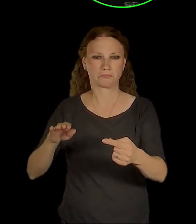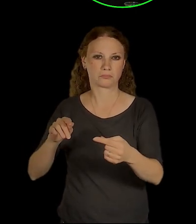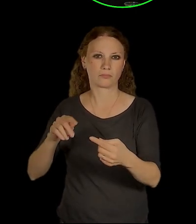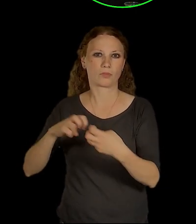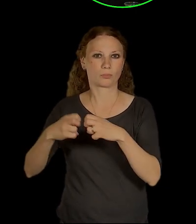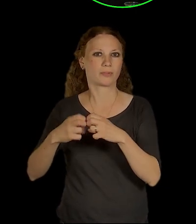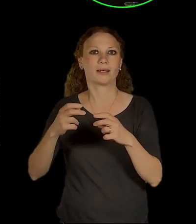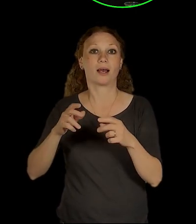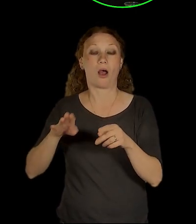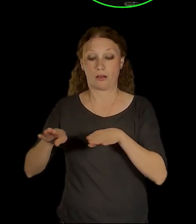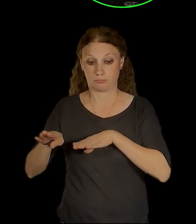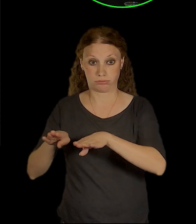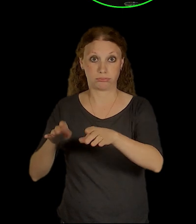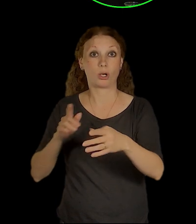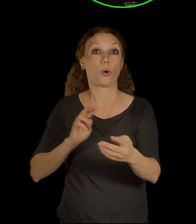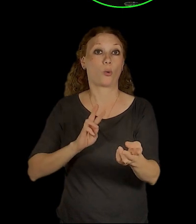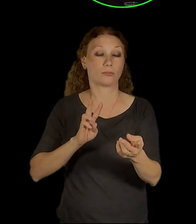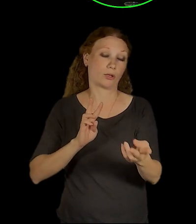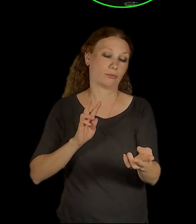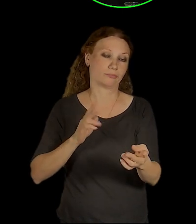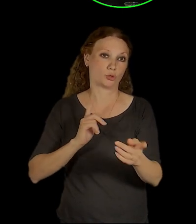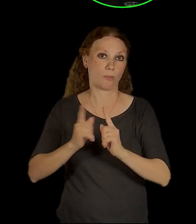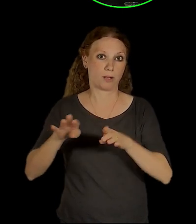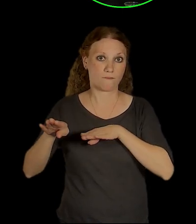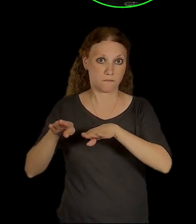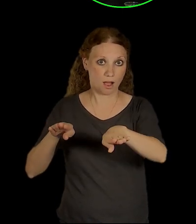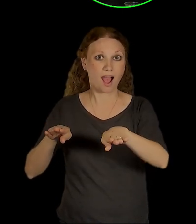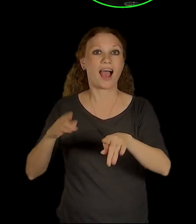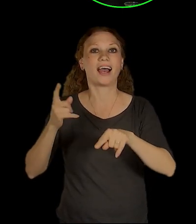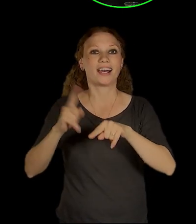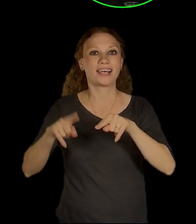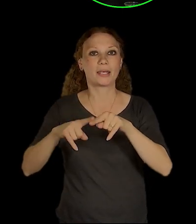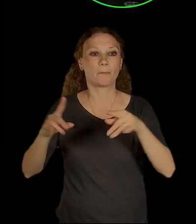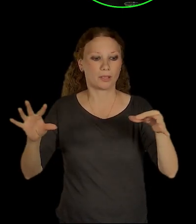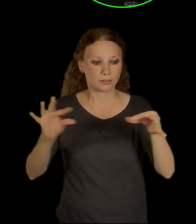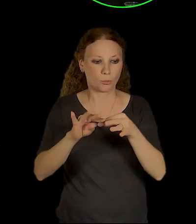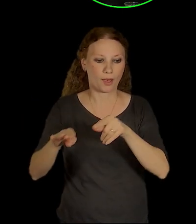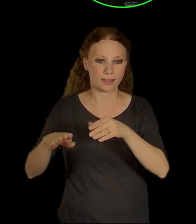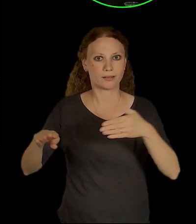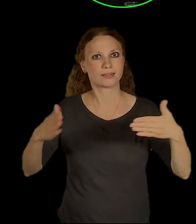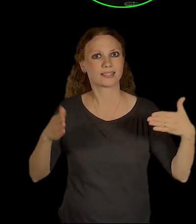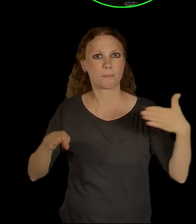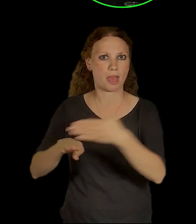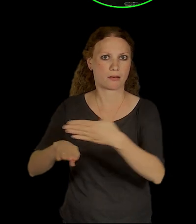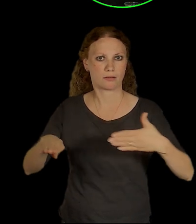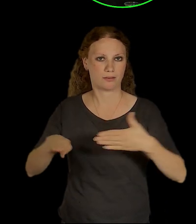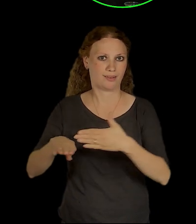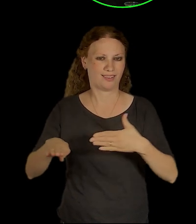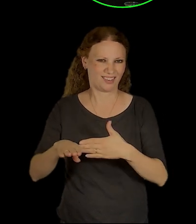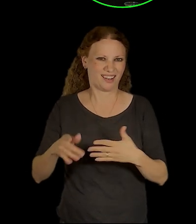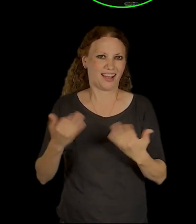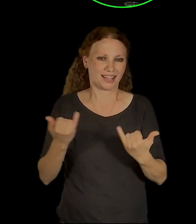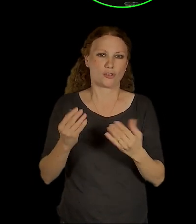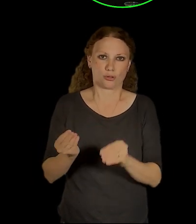příčinné vazby, které se postupně doplňují. Dneska se tam dodělá Dvorecký most, ale pořád vlastně